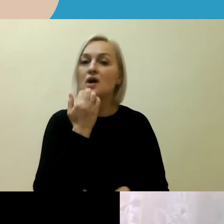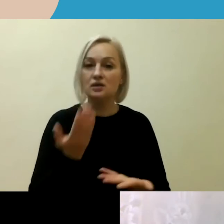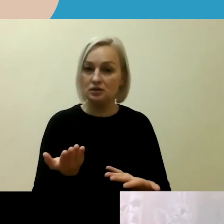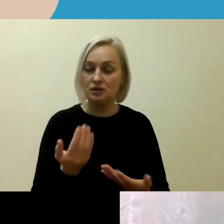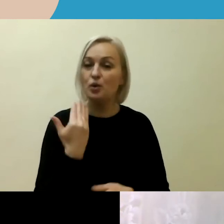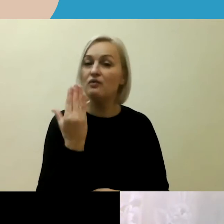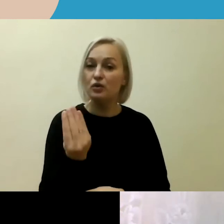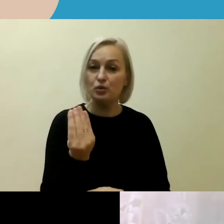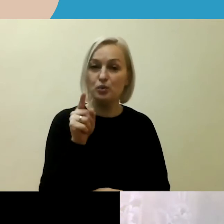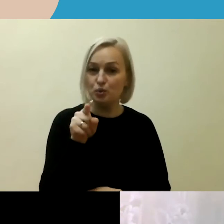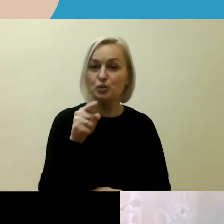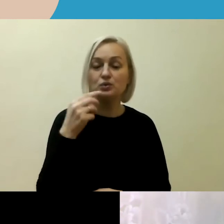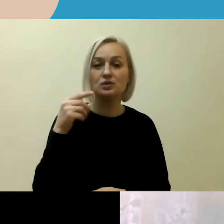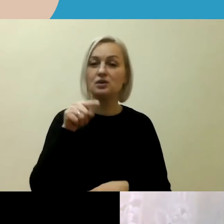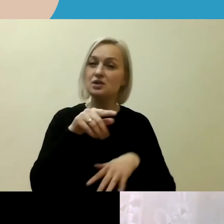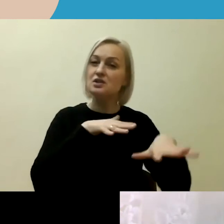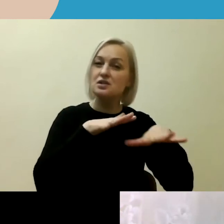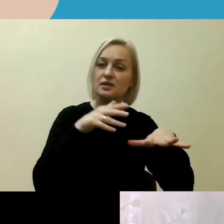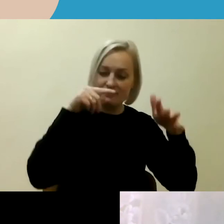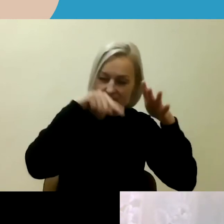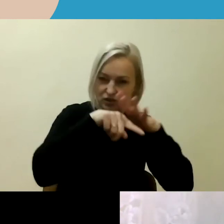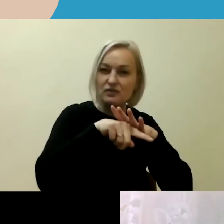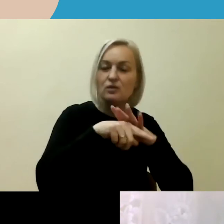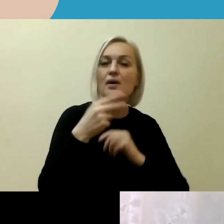matote situaciją iš vidaus dėl to.